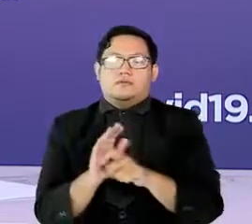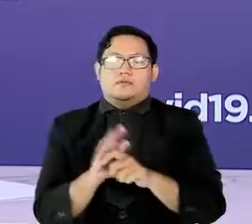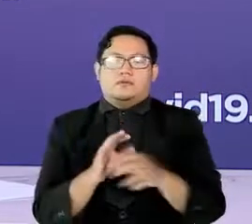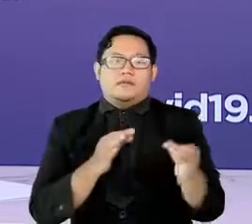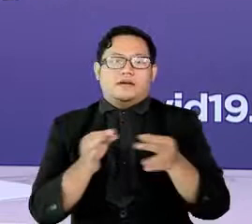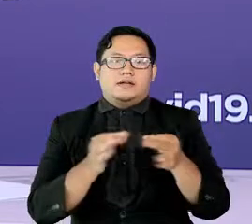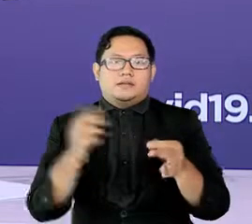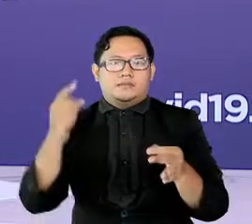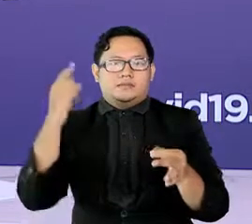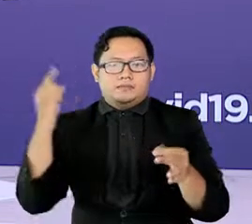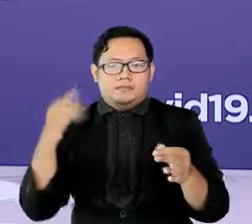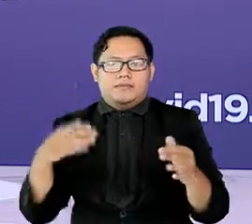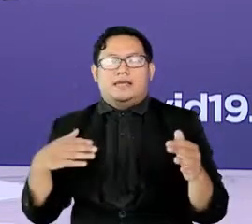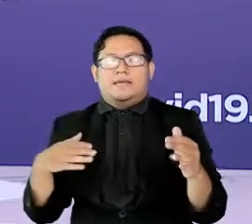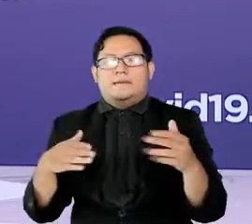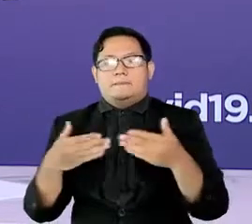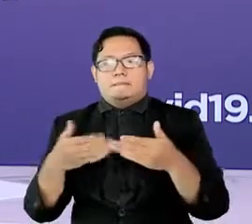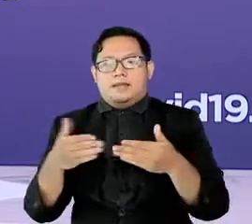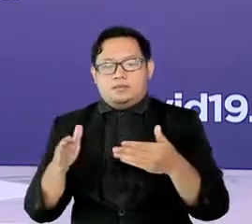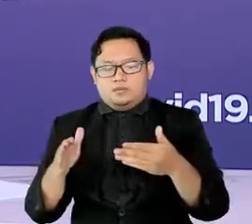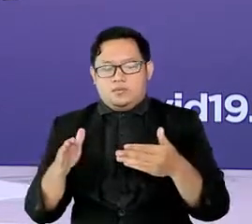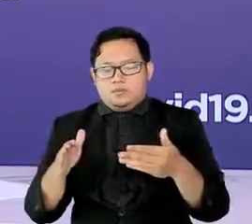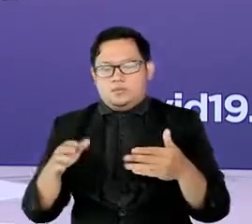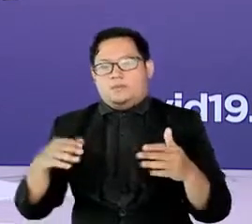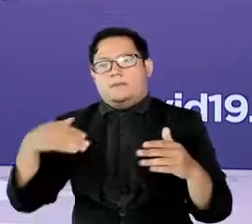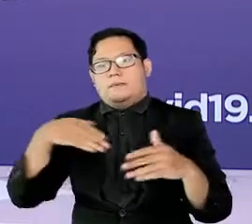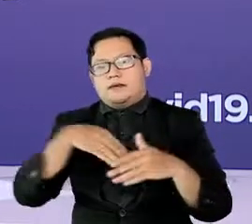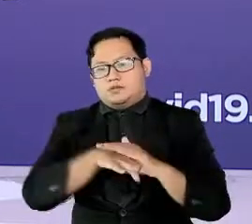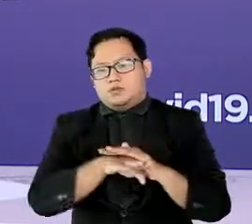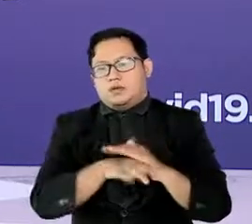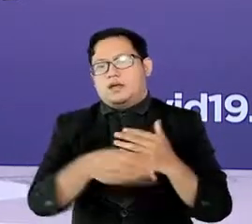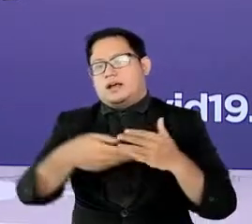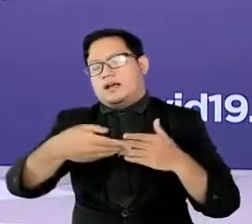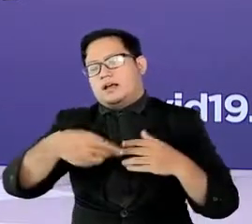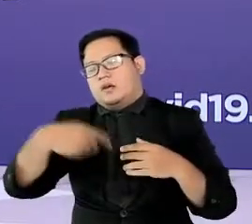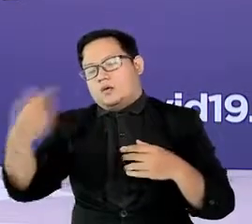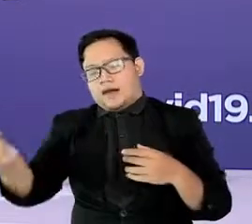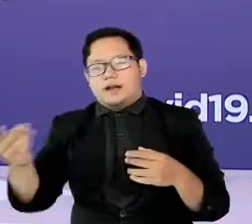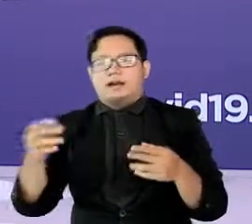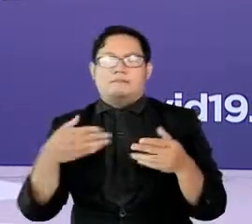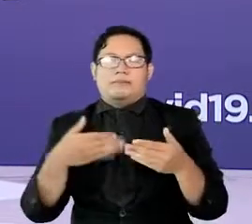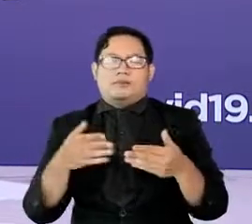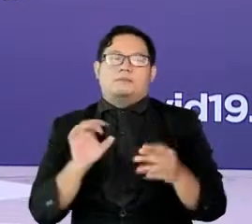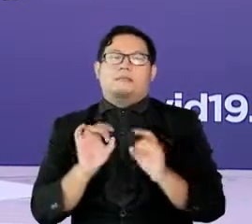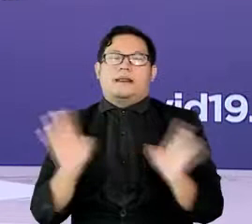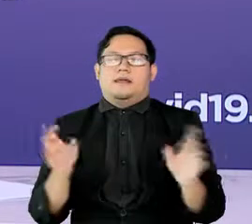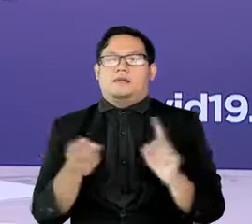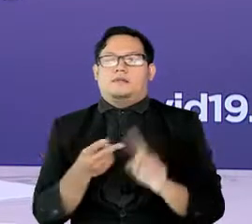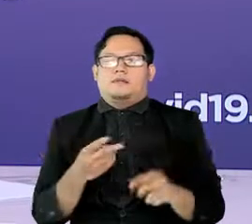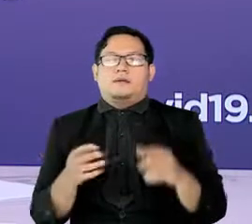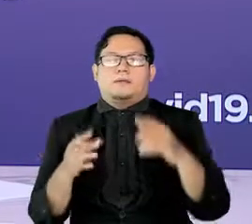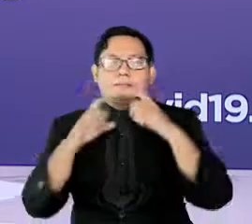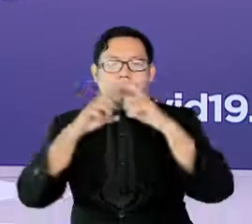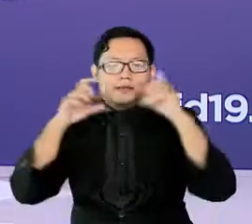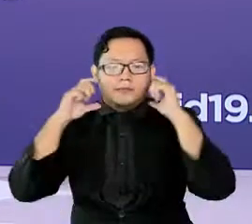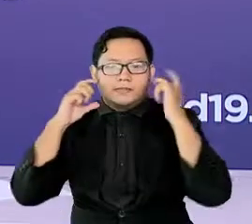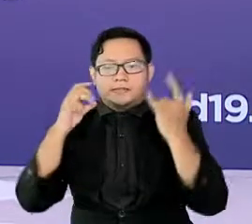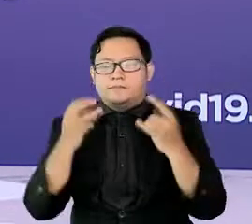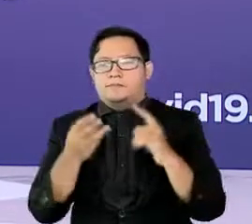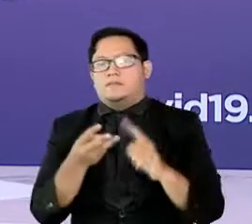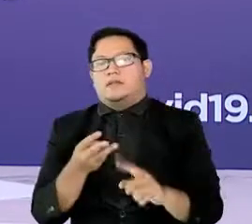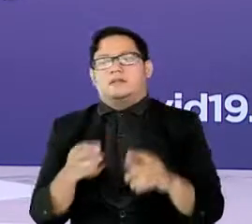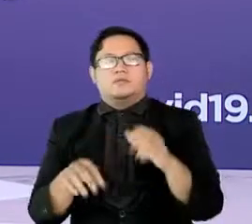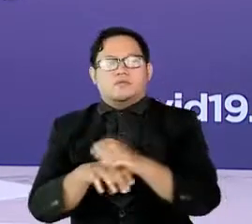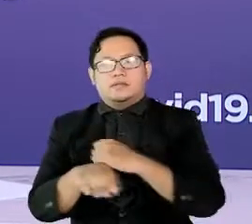publik melalui pintu yang berbeda, mengukur suhu, mengingatkan memakai masker dengan benar, mencuci tangan,